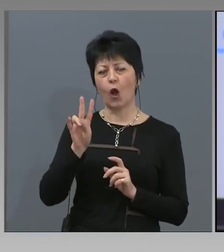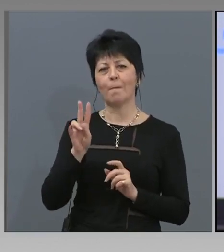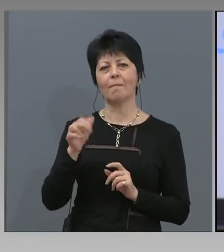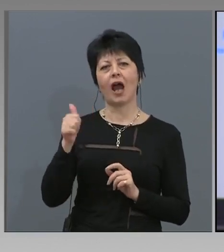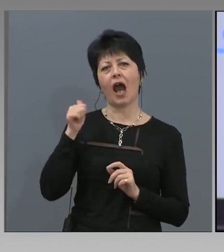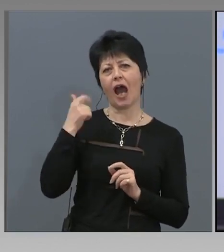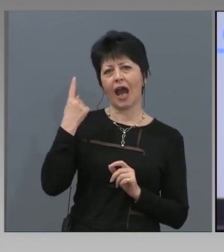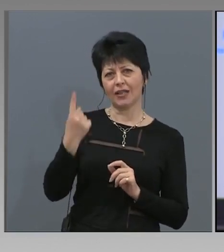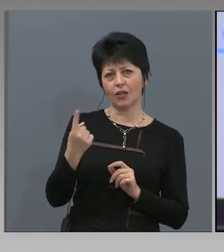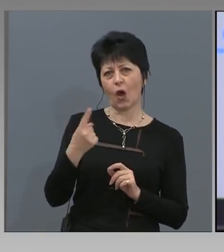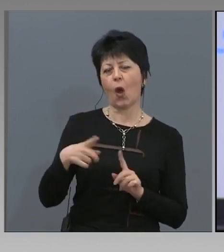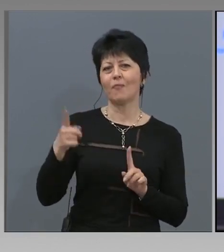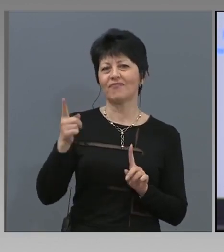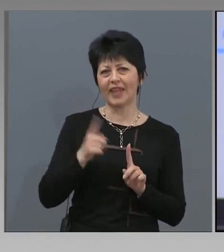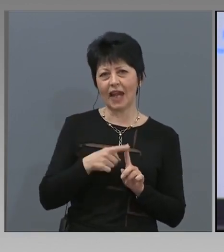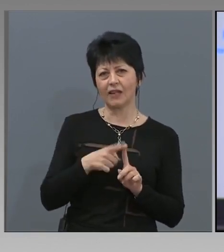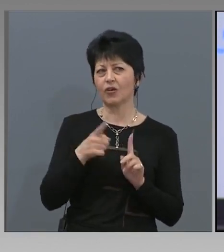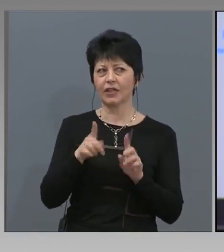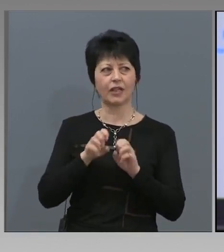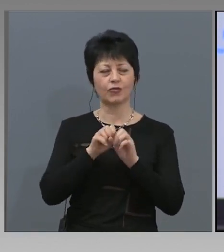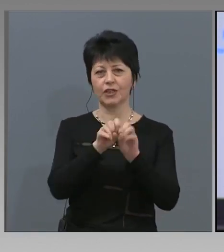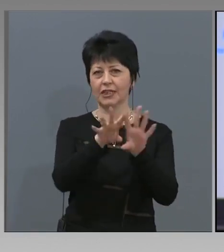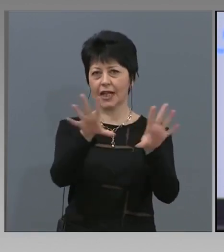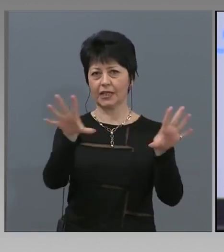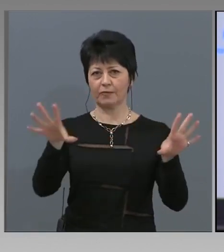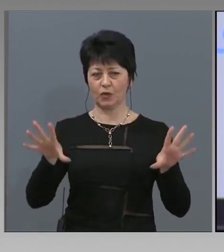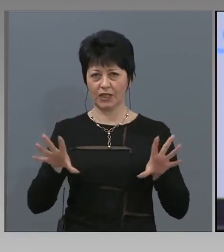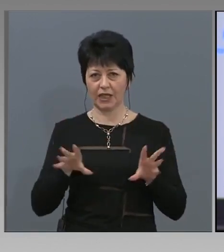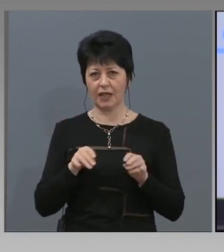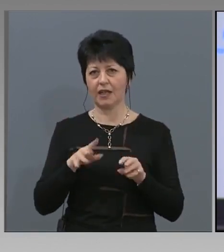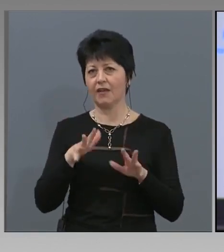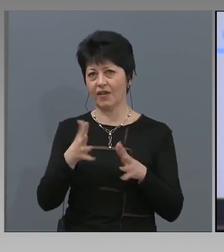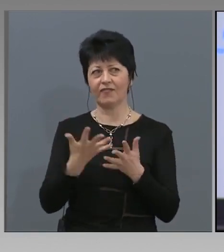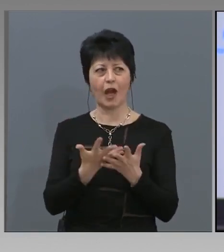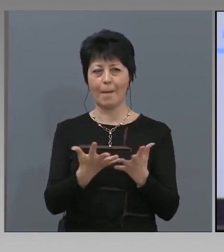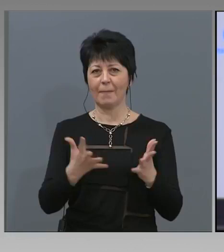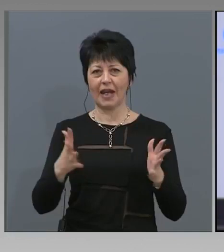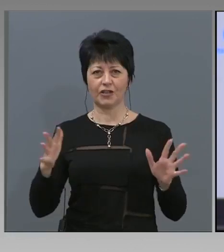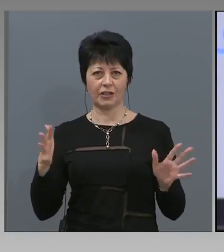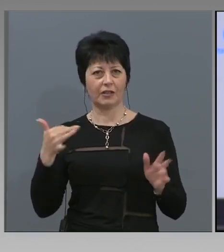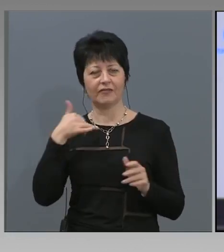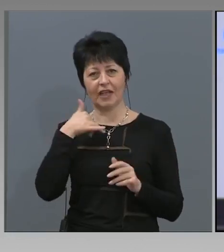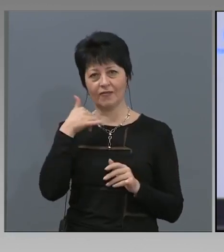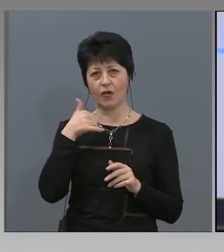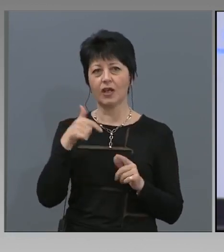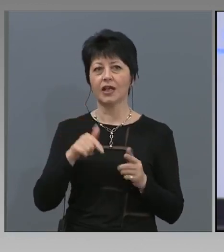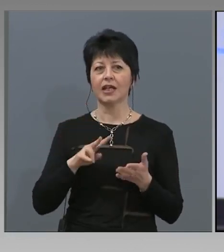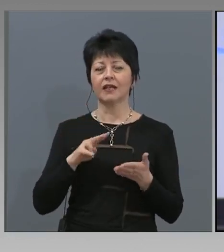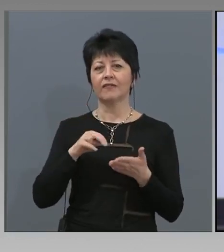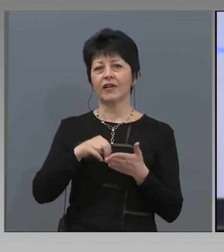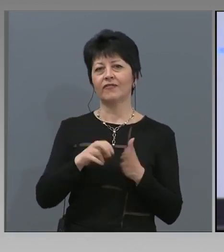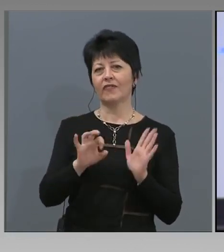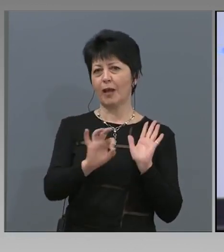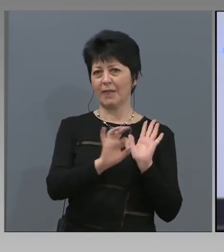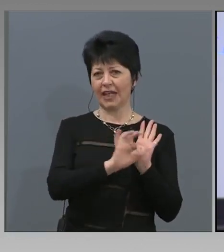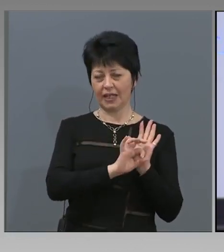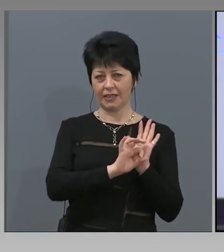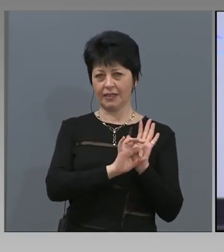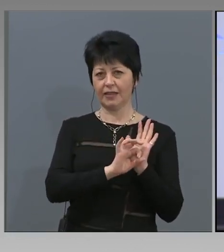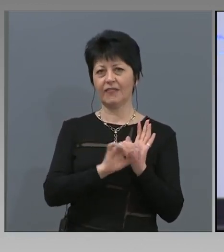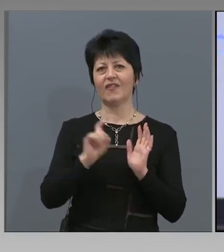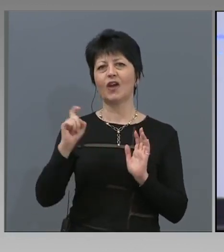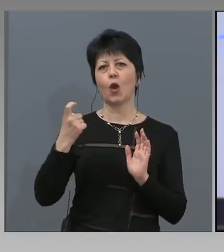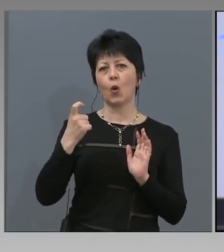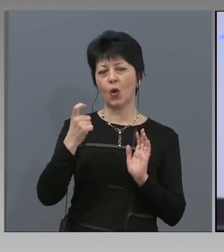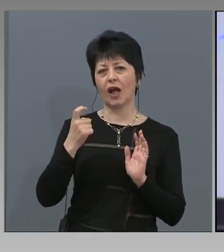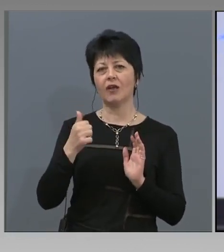Telenor, които ще разпространят това нещо, това приложение в мрежите си в момента, което той излезе на App Store-овете на Google и на